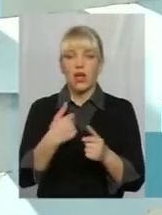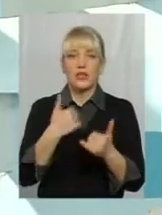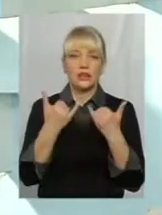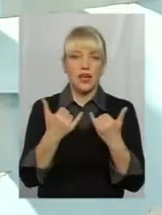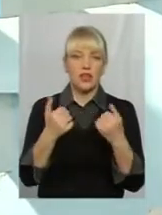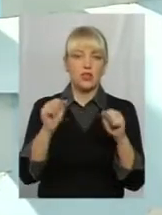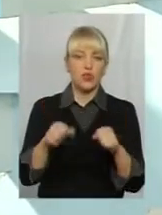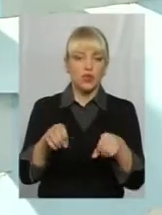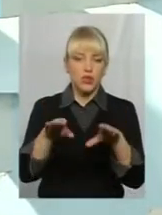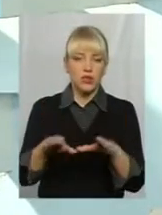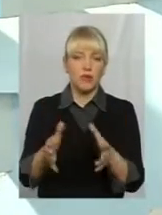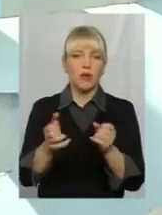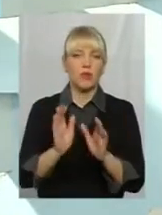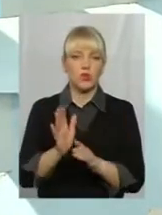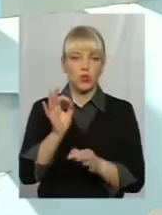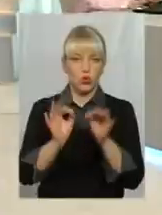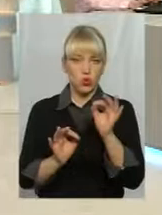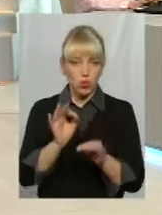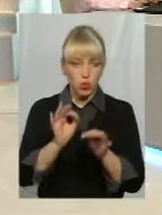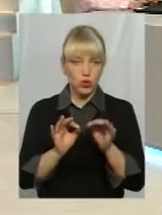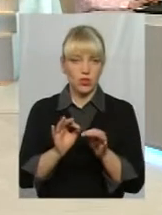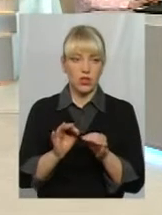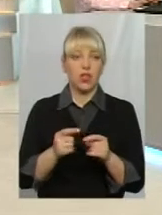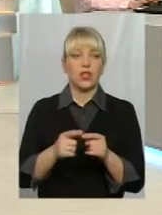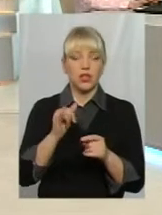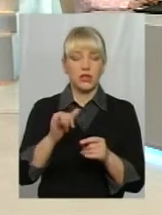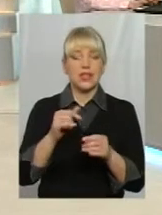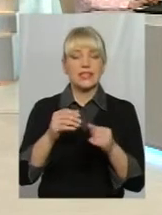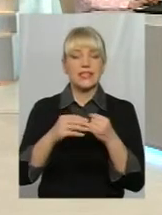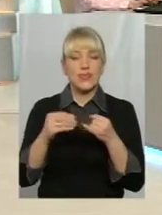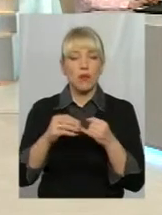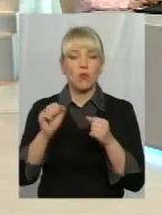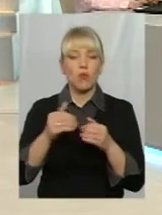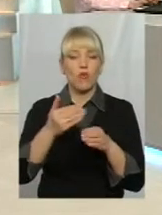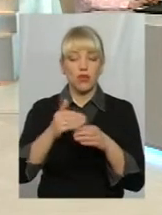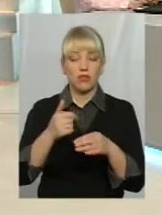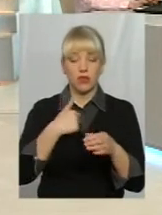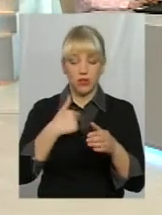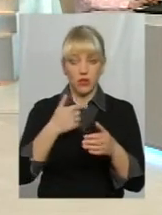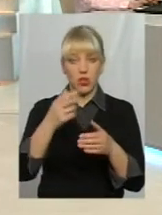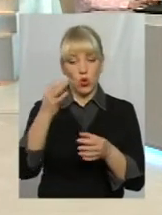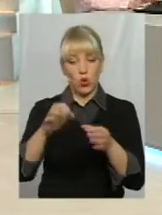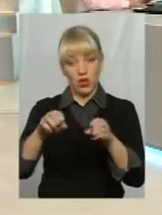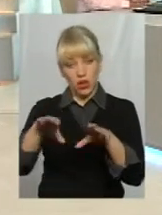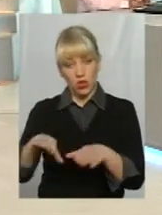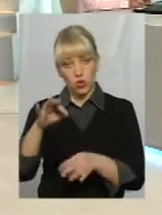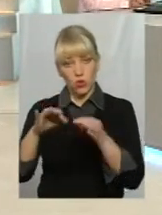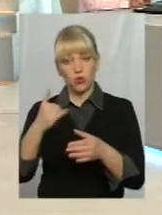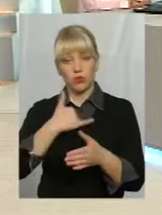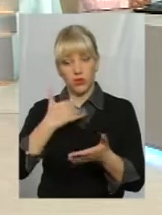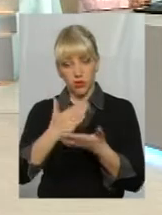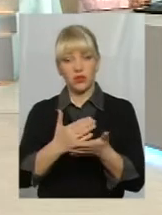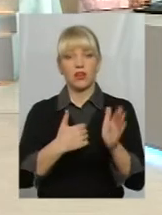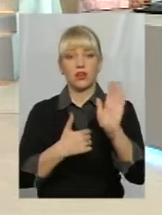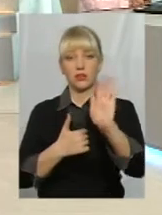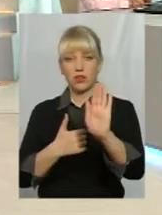громада, маючи якусь землю, може її виділити. Сказати, да, от в мене є рішення, мене обділили, от рішення суду, дайте мені,